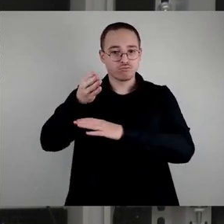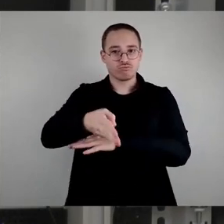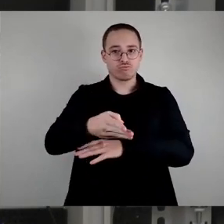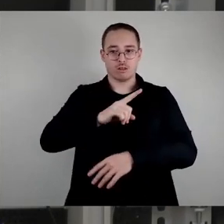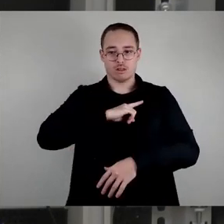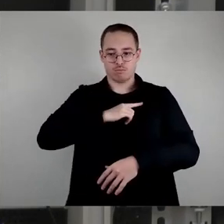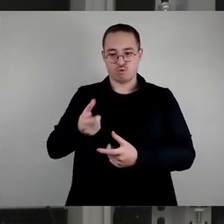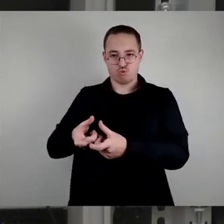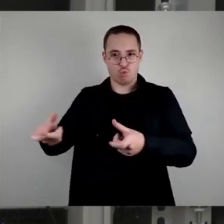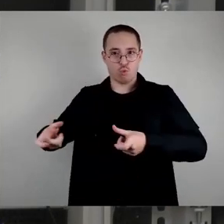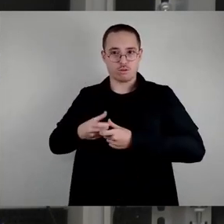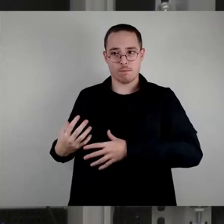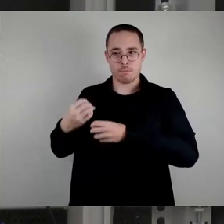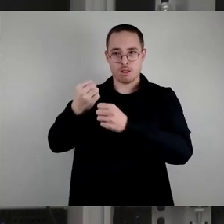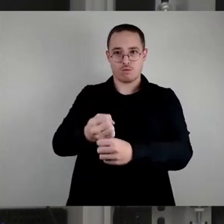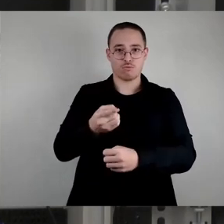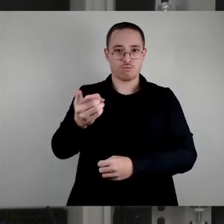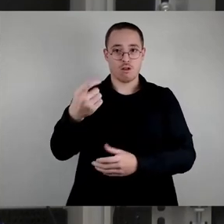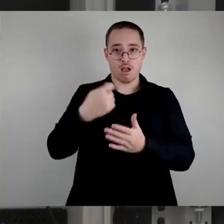Ich habe das probiert, funktioniert.